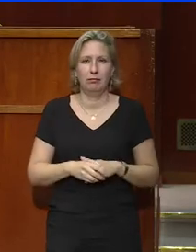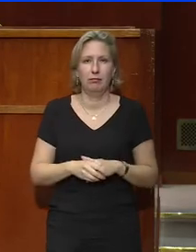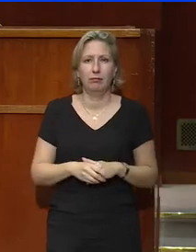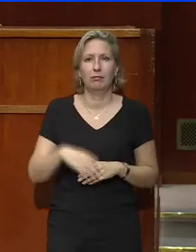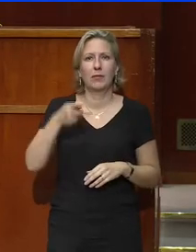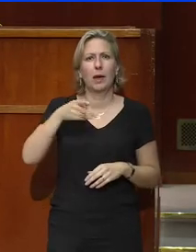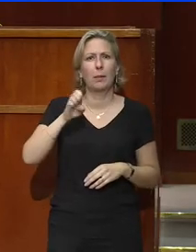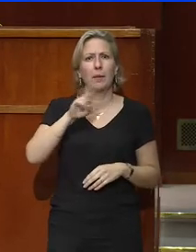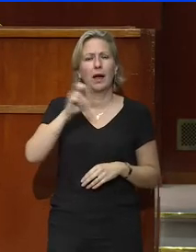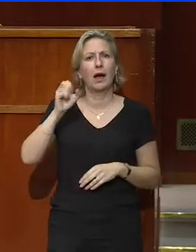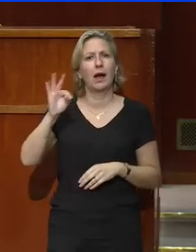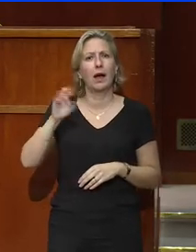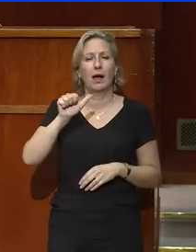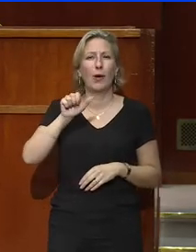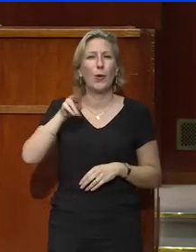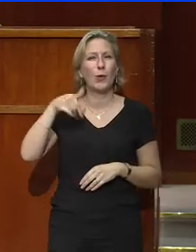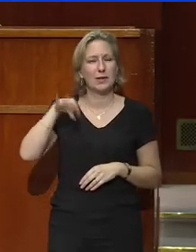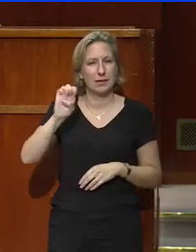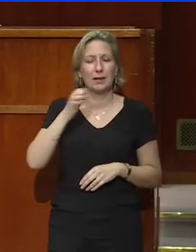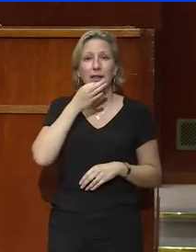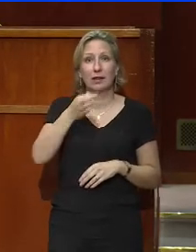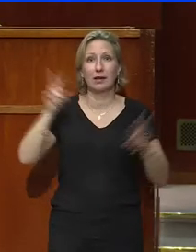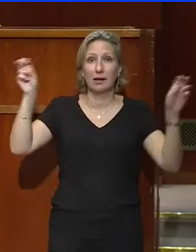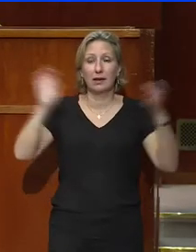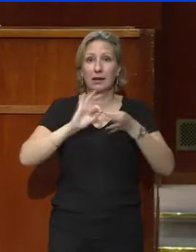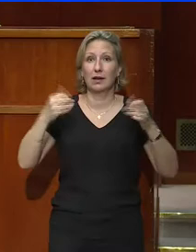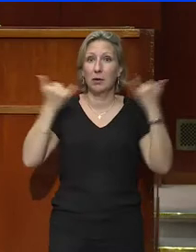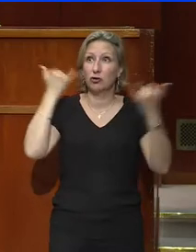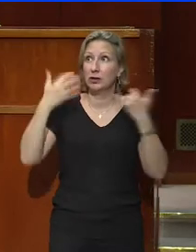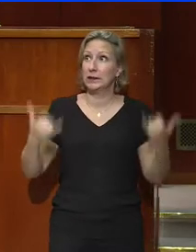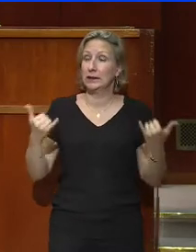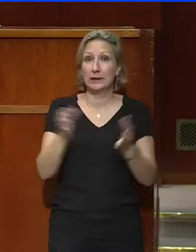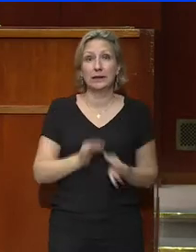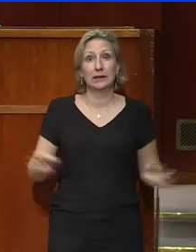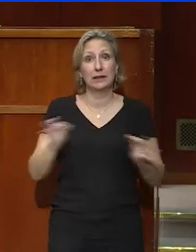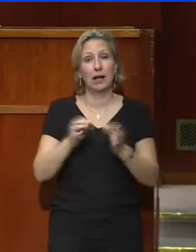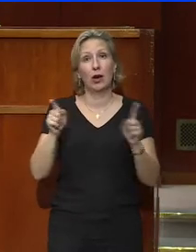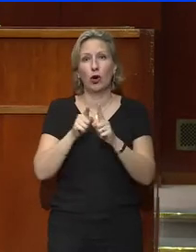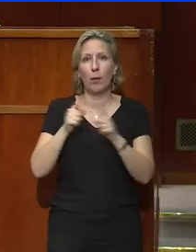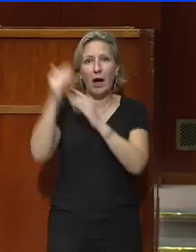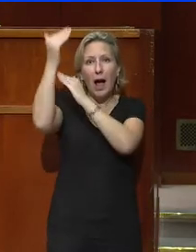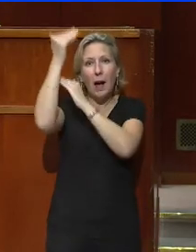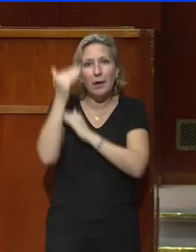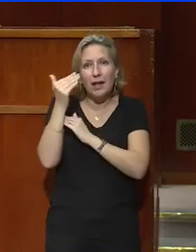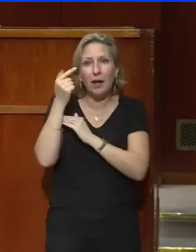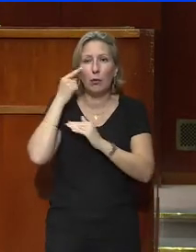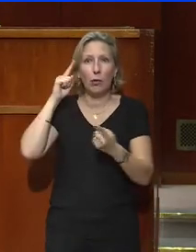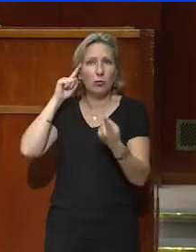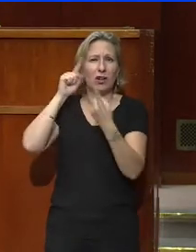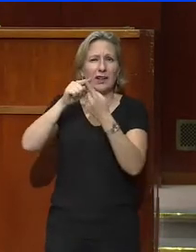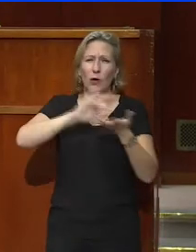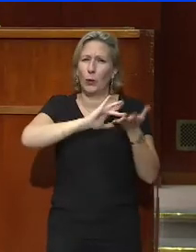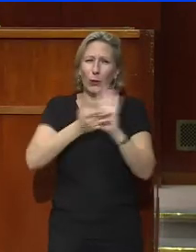Auguste Perret imaginait, je le cite, cette salle comme un vaste abri à toutes fins utiles.